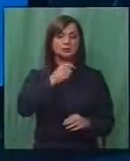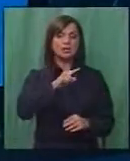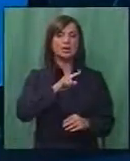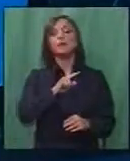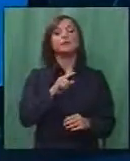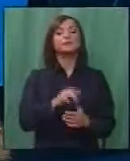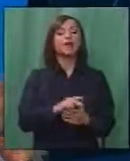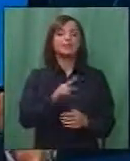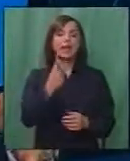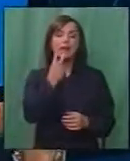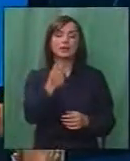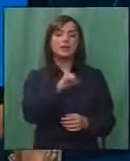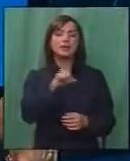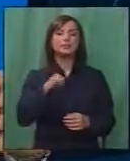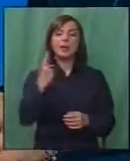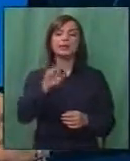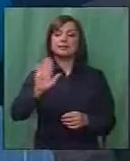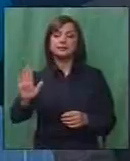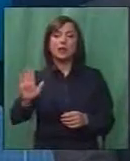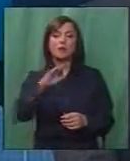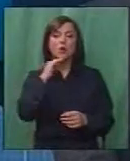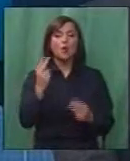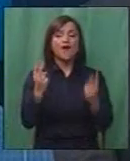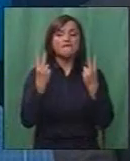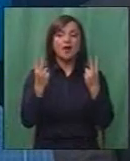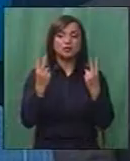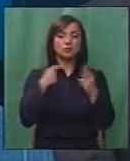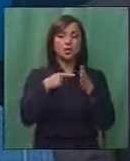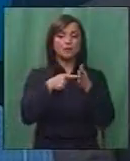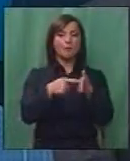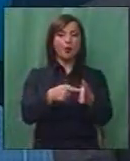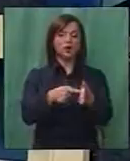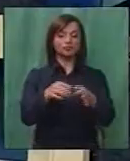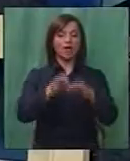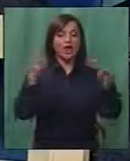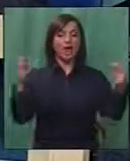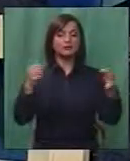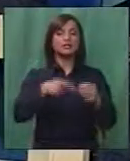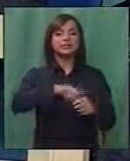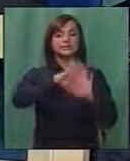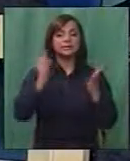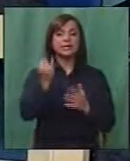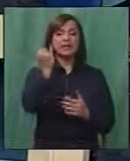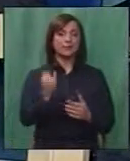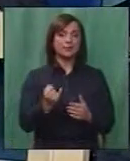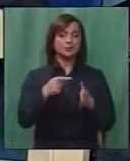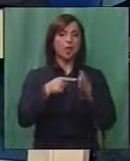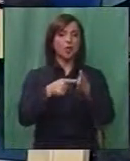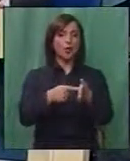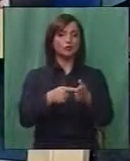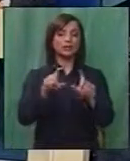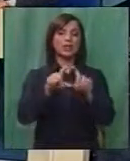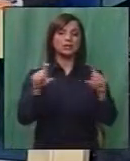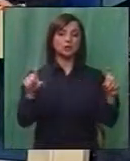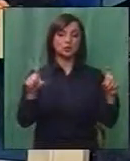гледаме само едната страна. Битно е да ги изнесеме на виделина сите слабости и да укажеме на